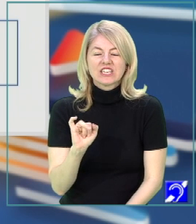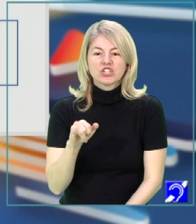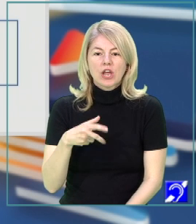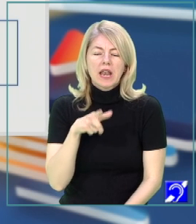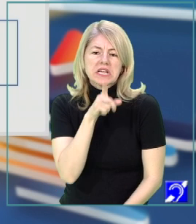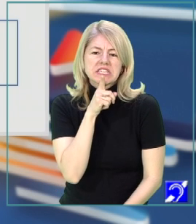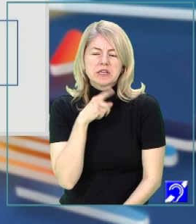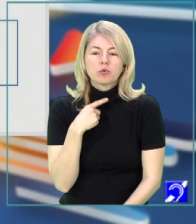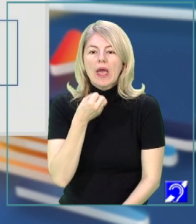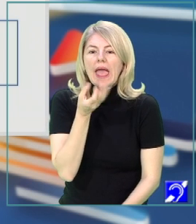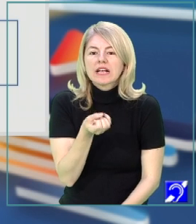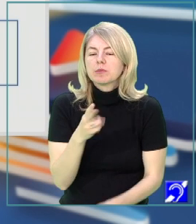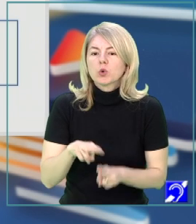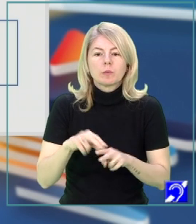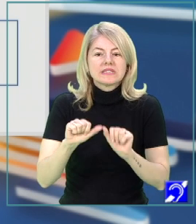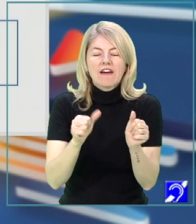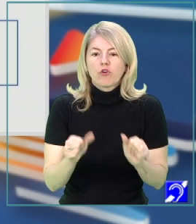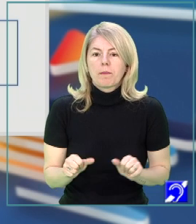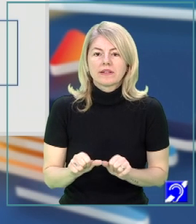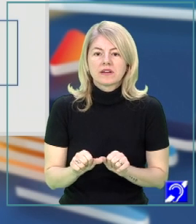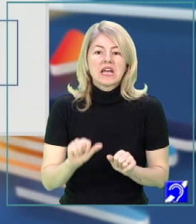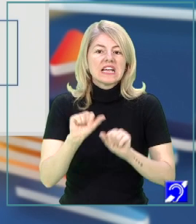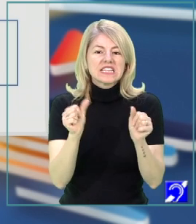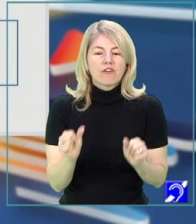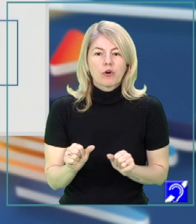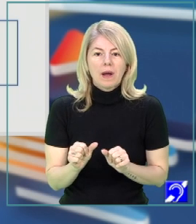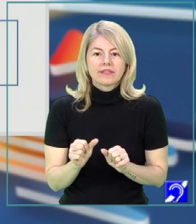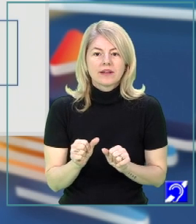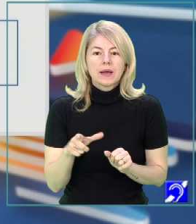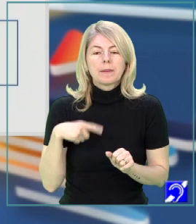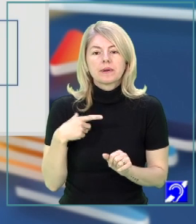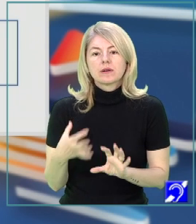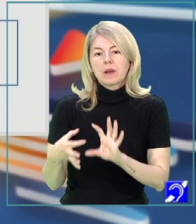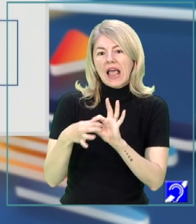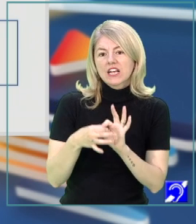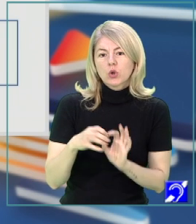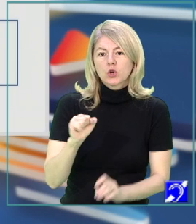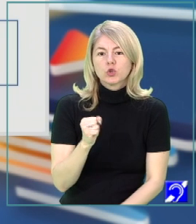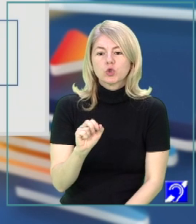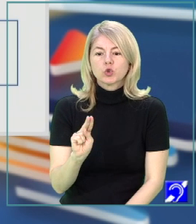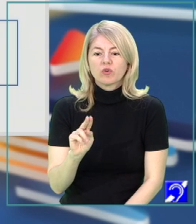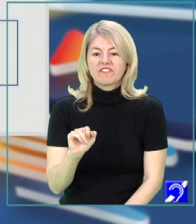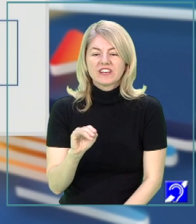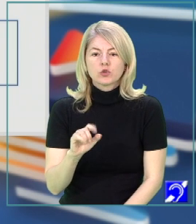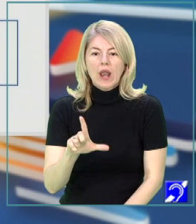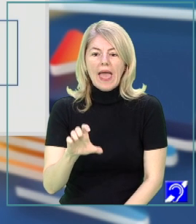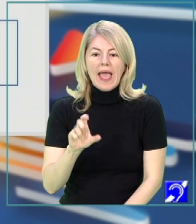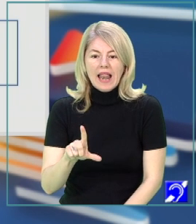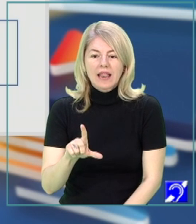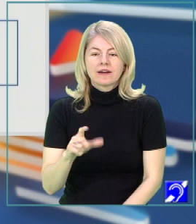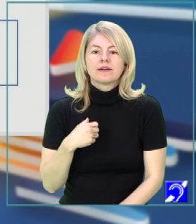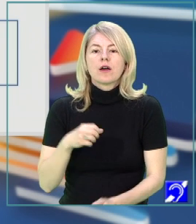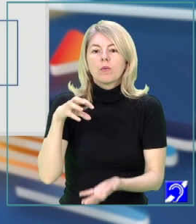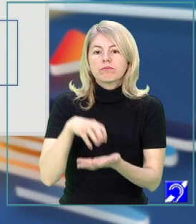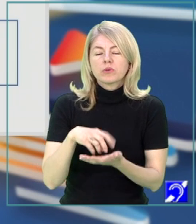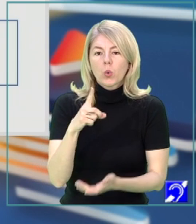este foarte simplu să explic modul lui de formare. S-a format prin derivare cu sufixul L, nu? De la cuvântul